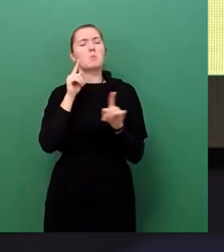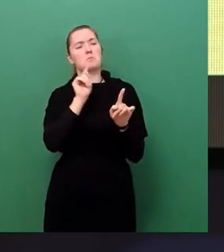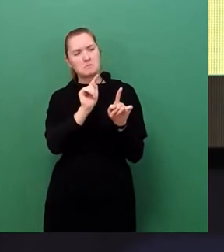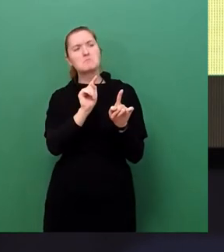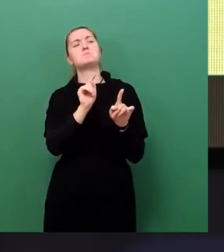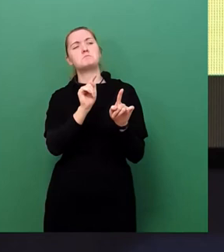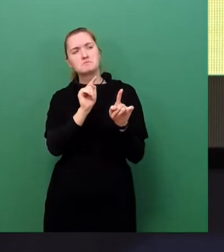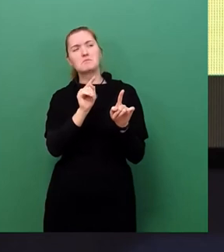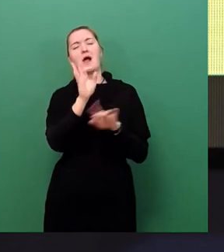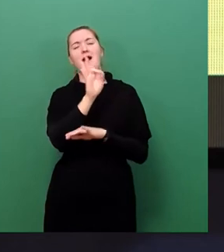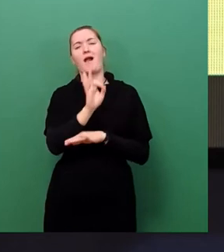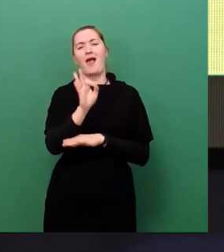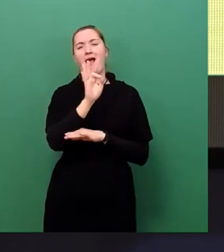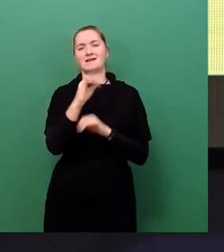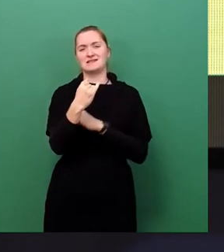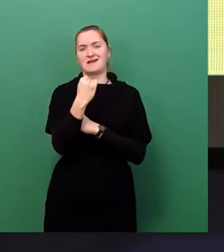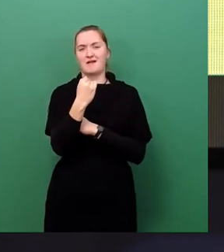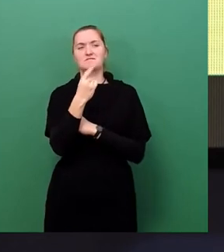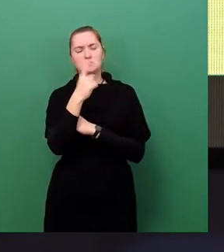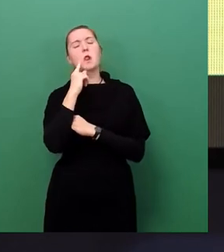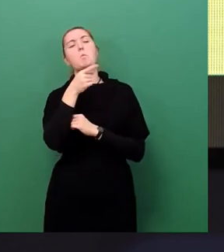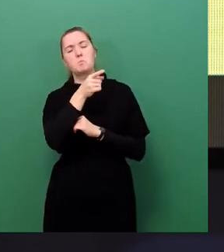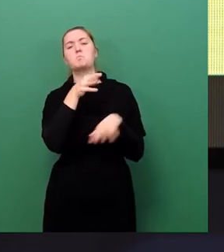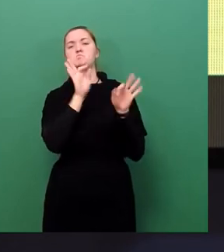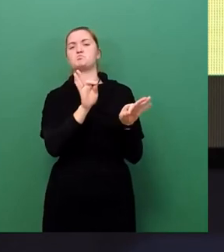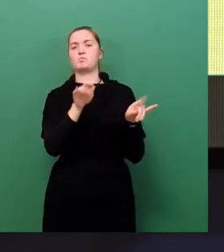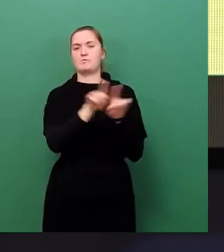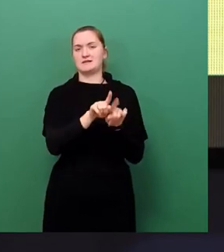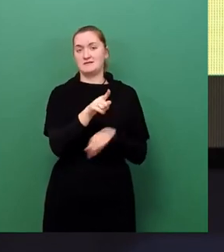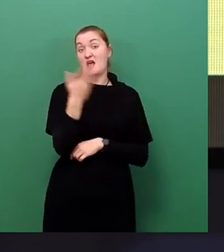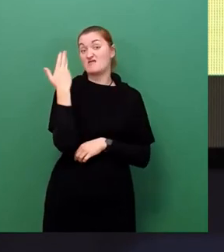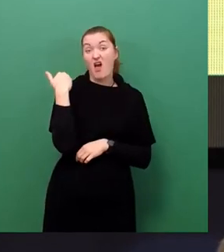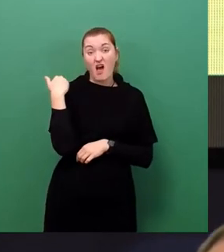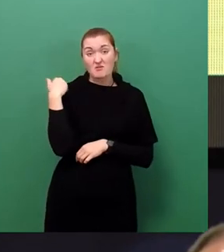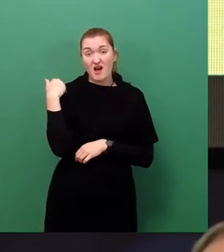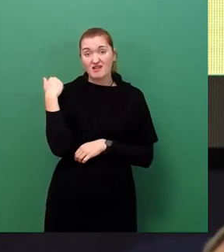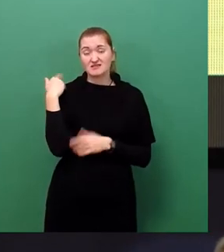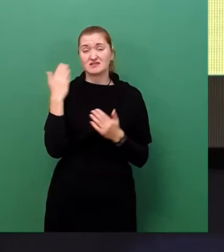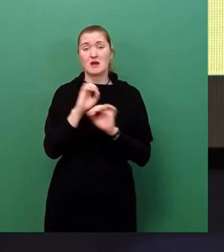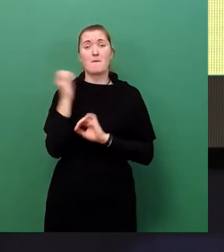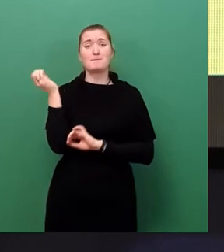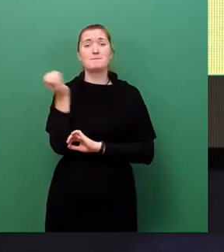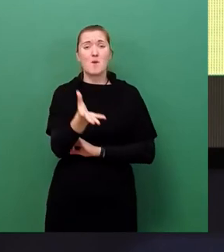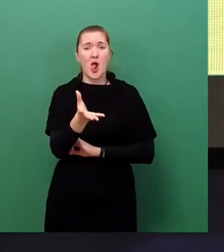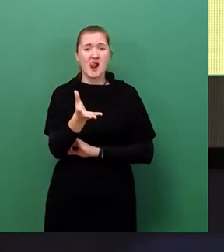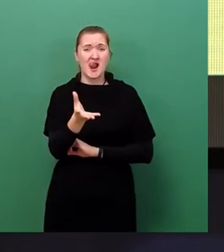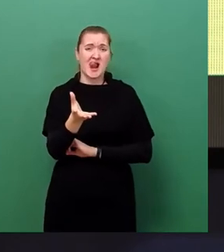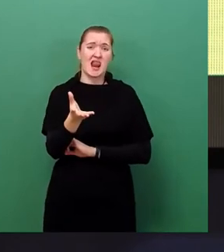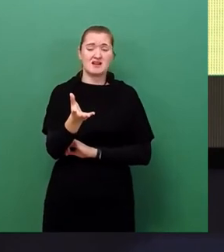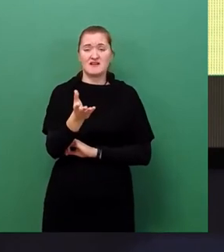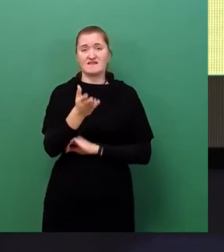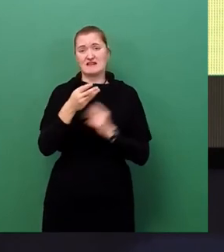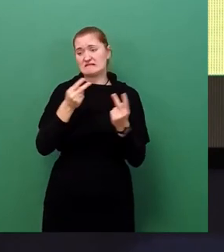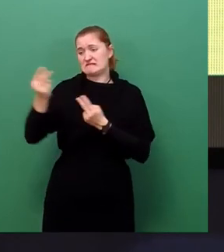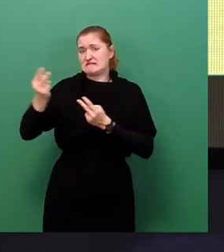Erkenntnissen offen gegenüber. Die damals nicht gelöste Müllversorgung von Strahlmaterial hat sich erheblich zugunsten